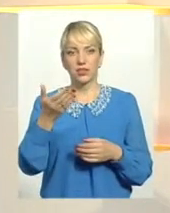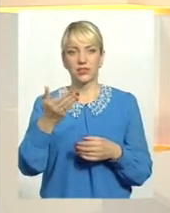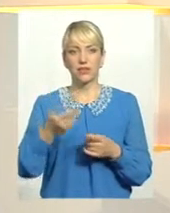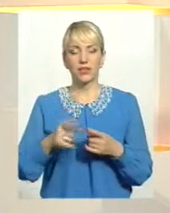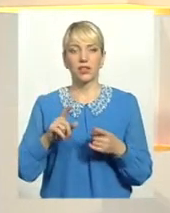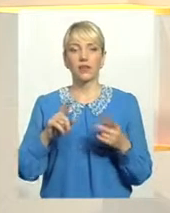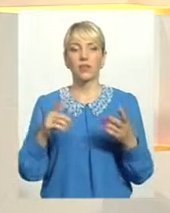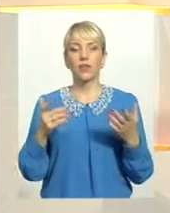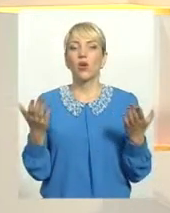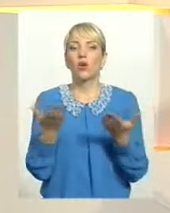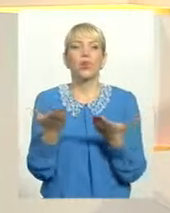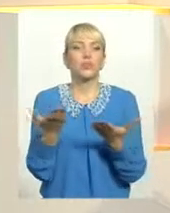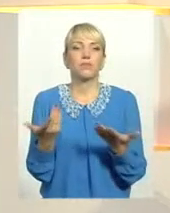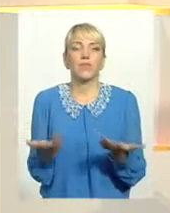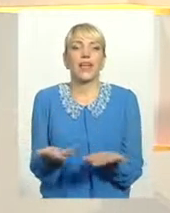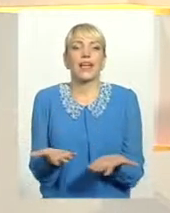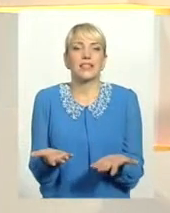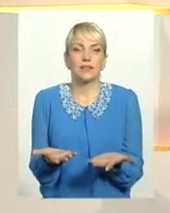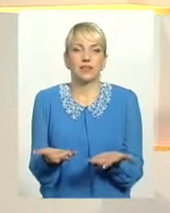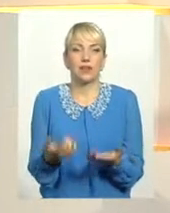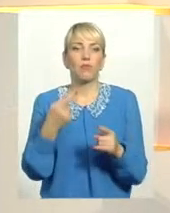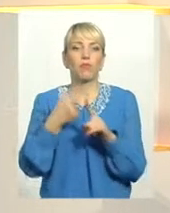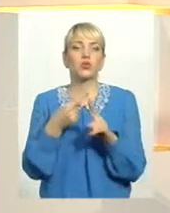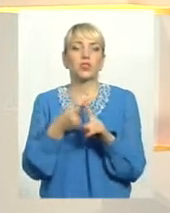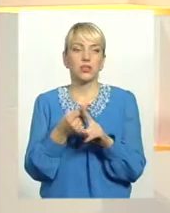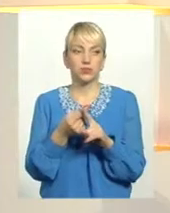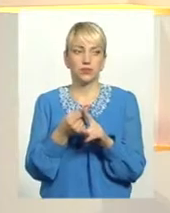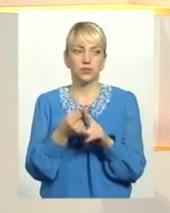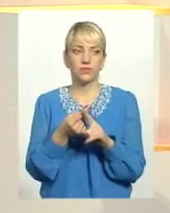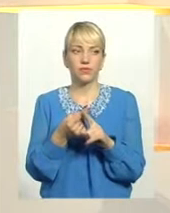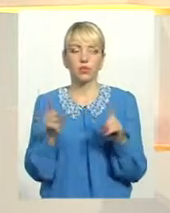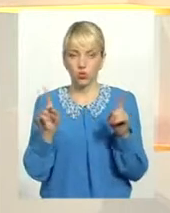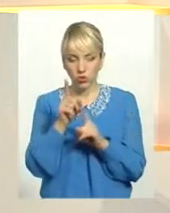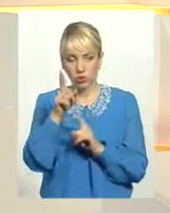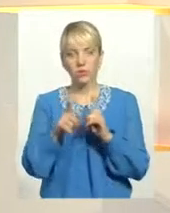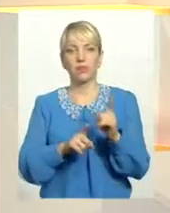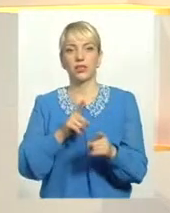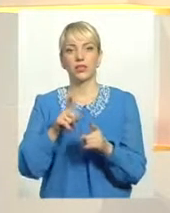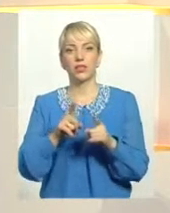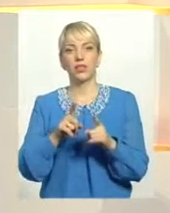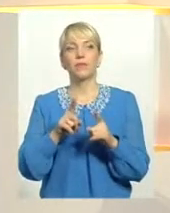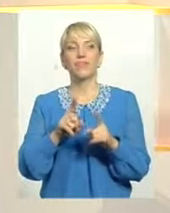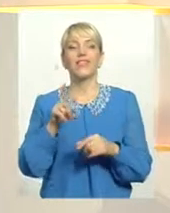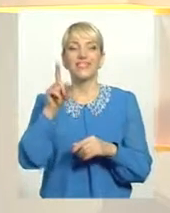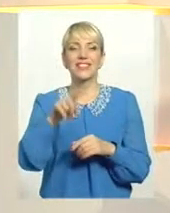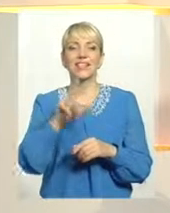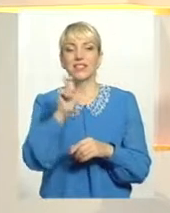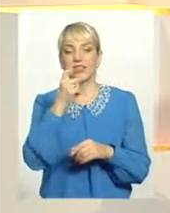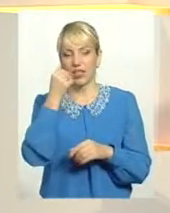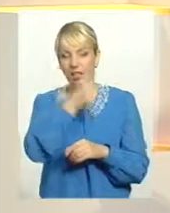якийсь, скажімо такий, позитив, що щось зміниться, і все-таки за рік,